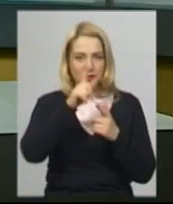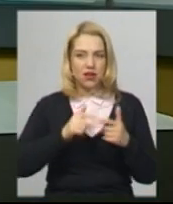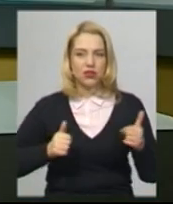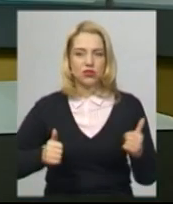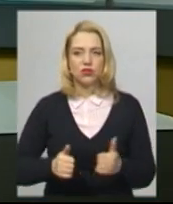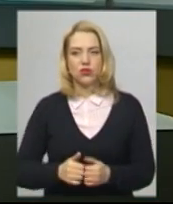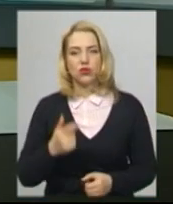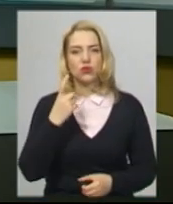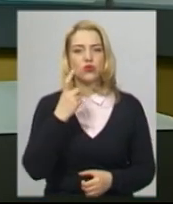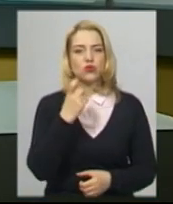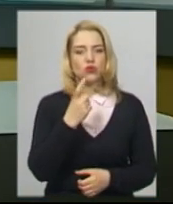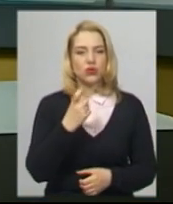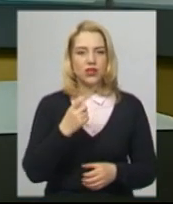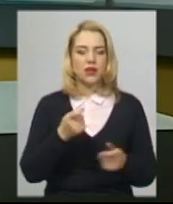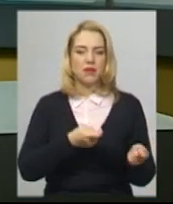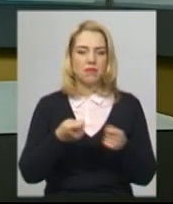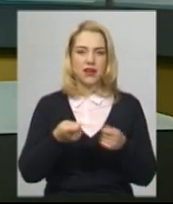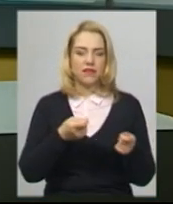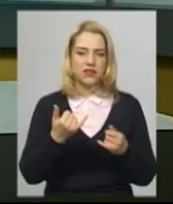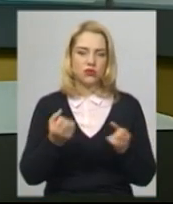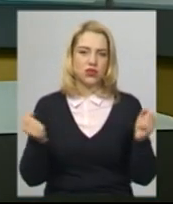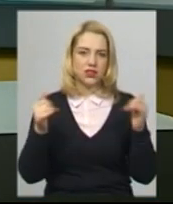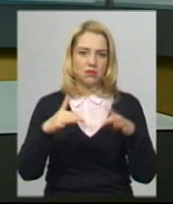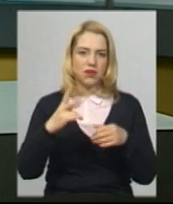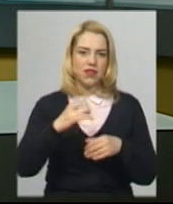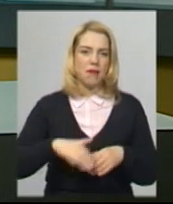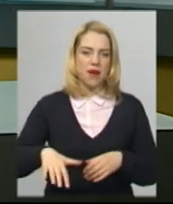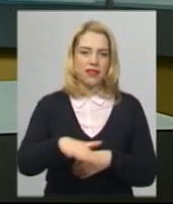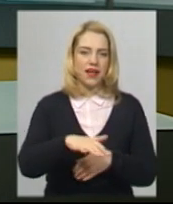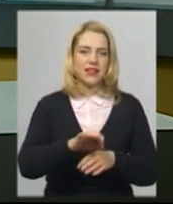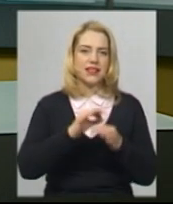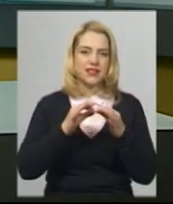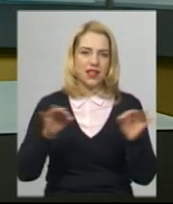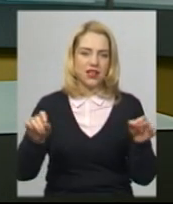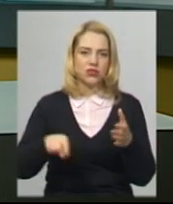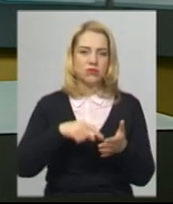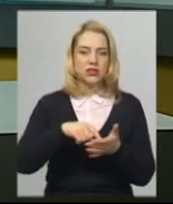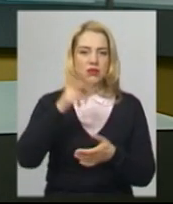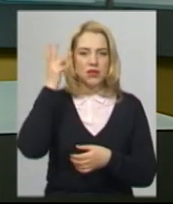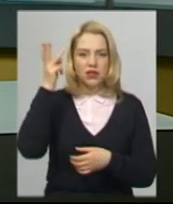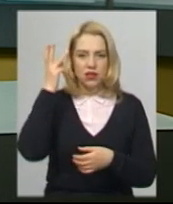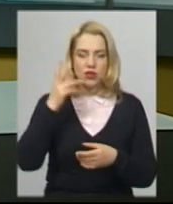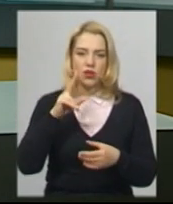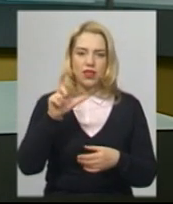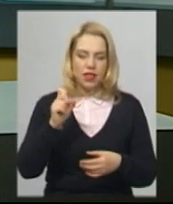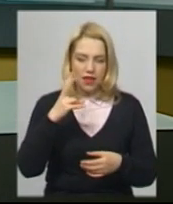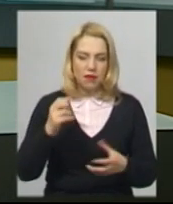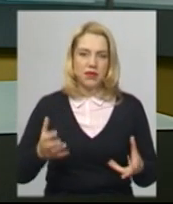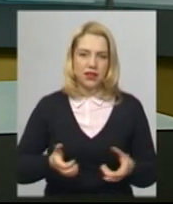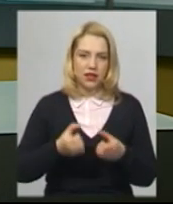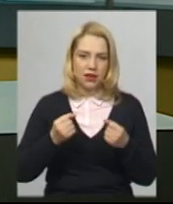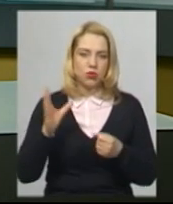Сотню перевізників з області зібрали сьогодні на Майдані Незалежності у Хмельницькому на підтримку всеукраїнської акції